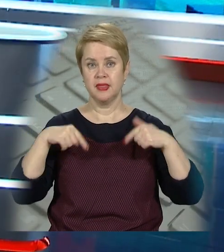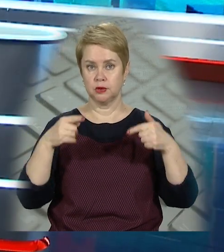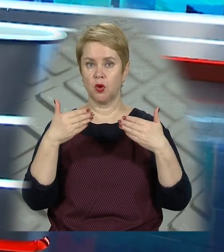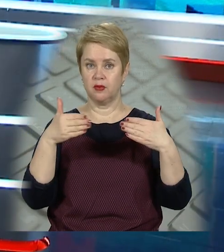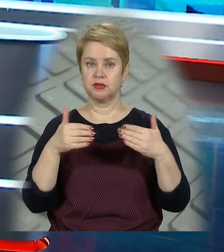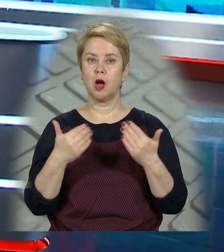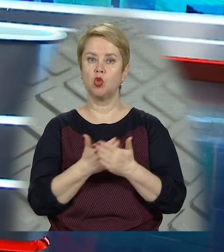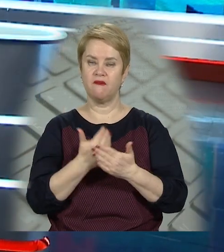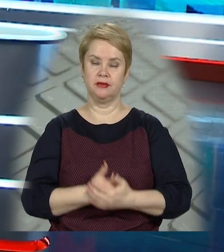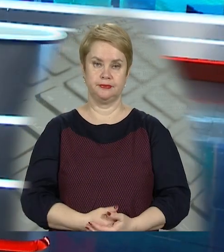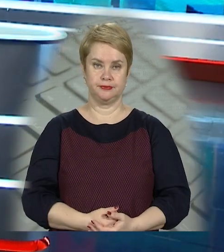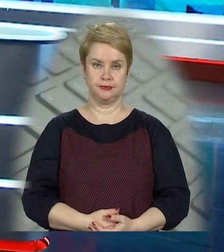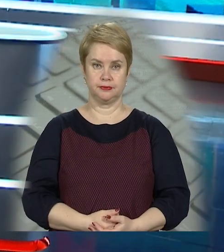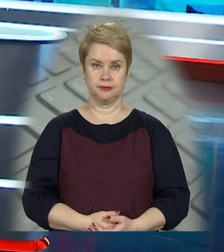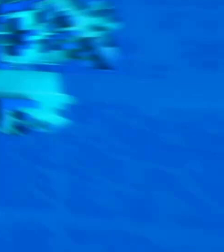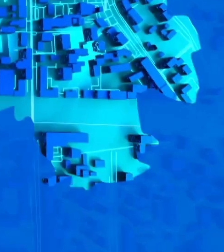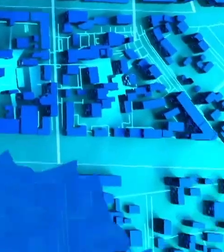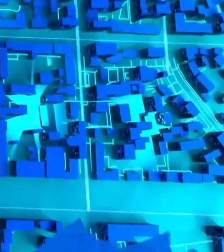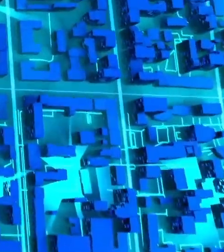у наступних випусках новини.